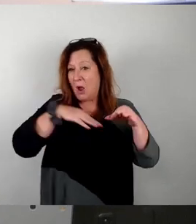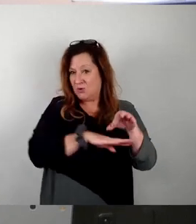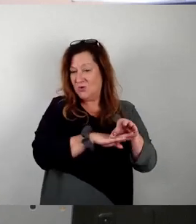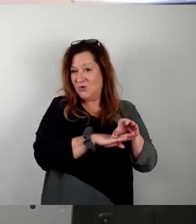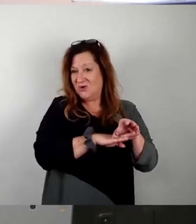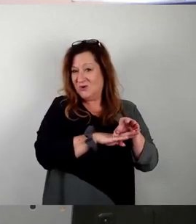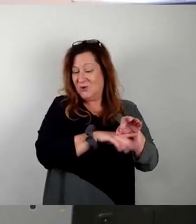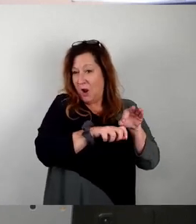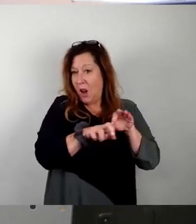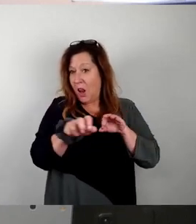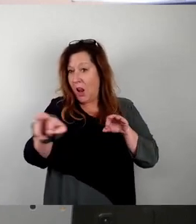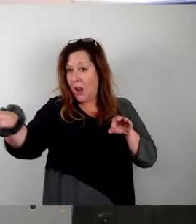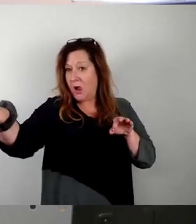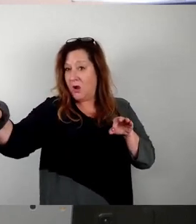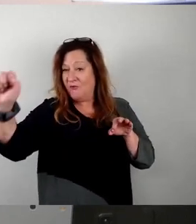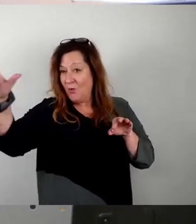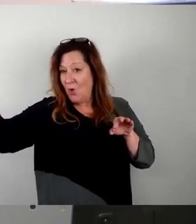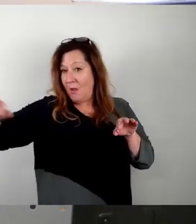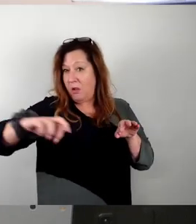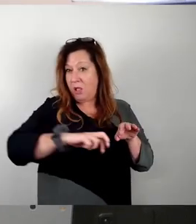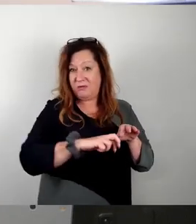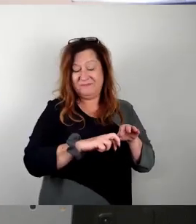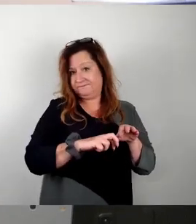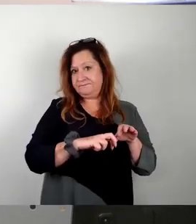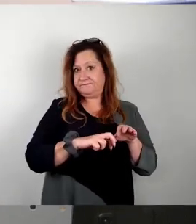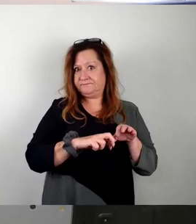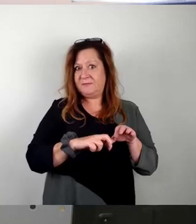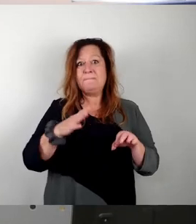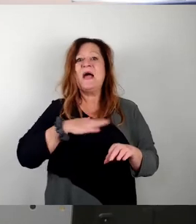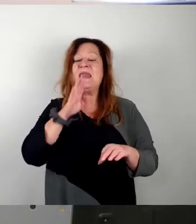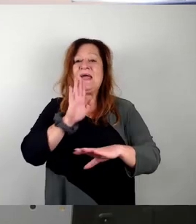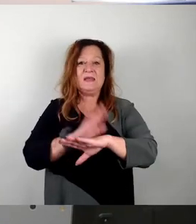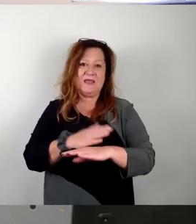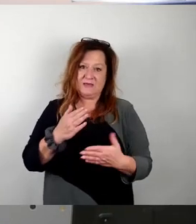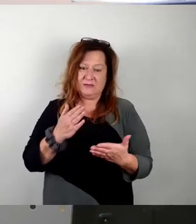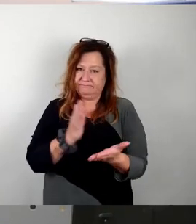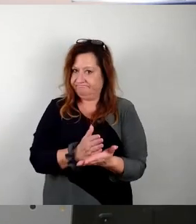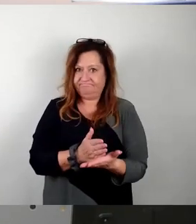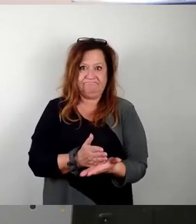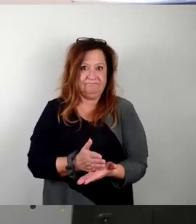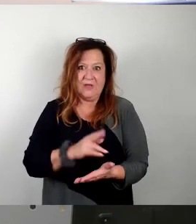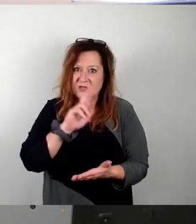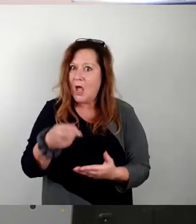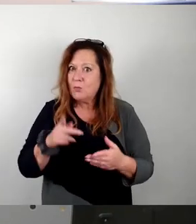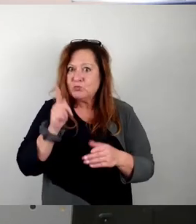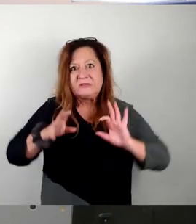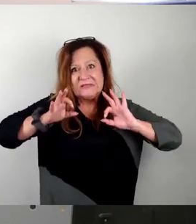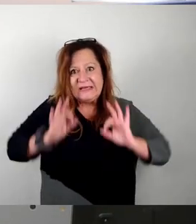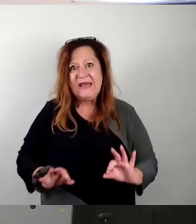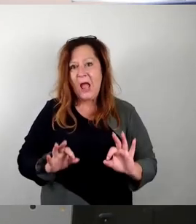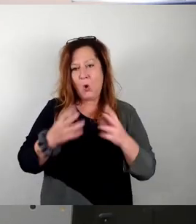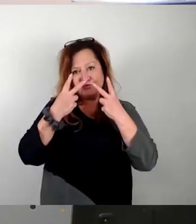Also für mich ergibt das nicht so richtig Sinn. Und deswegen, meine Redezeit ist zu Ende, sollten wir da genau hingucken. Wir können uns diesem